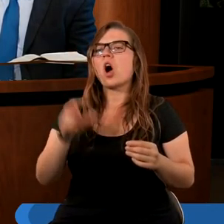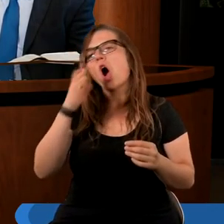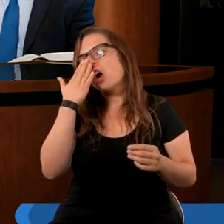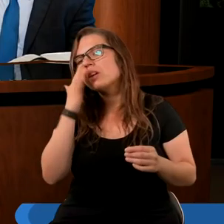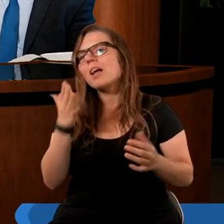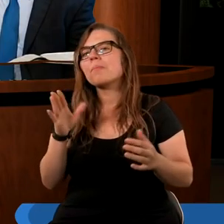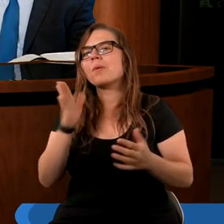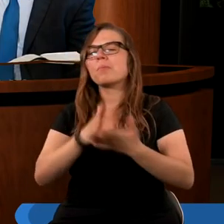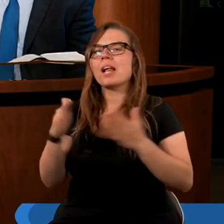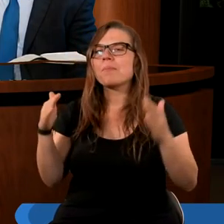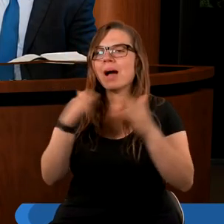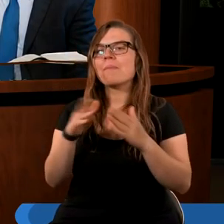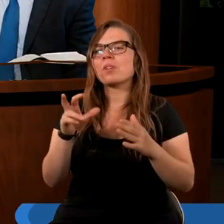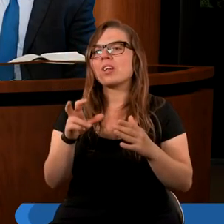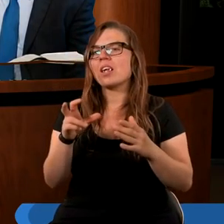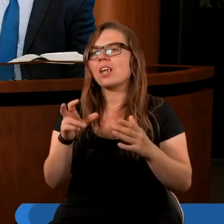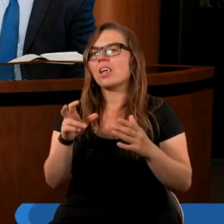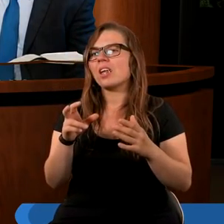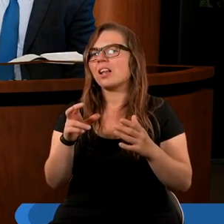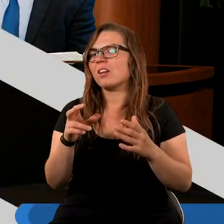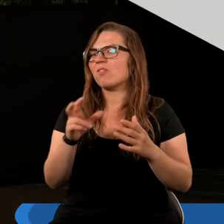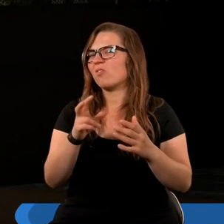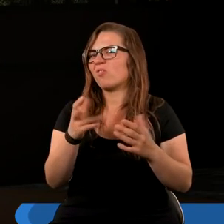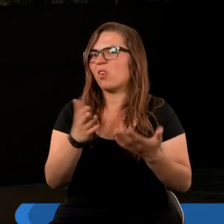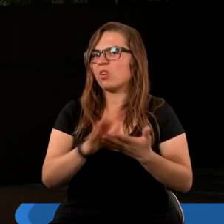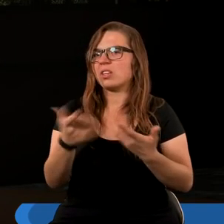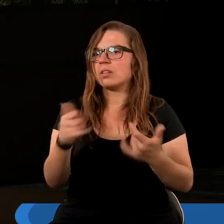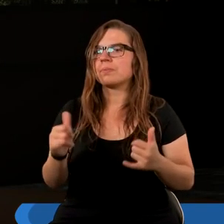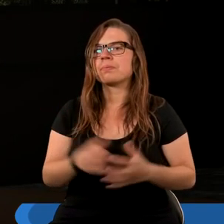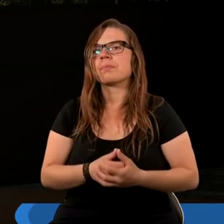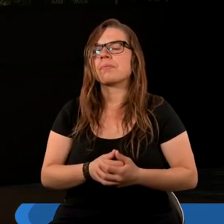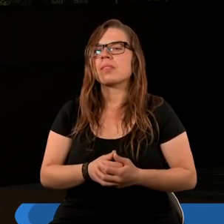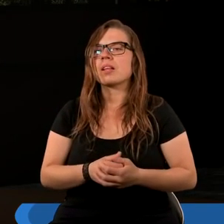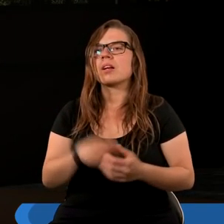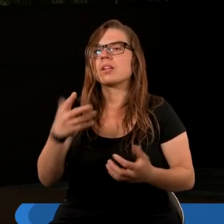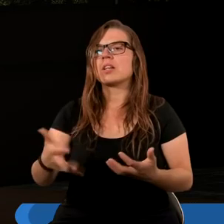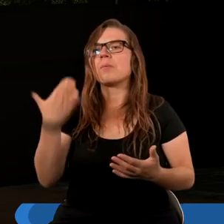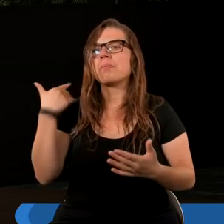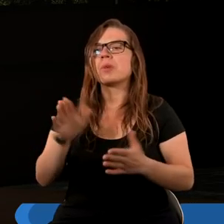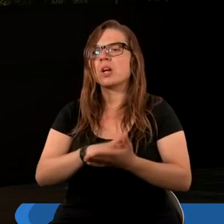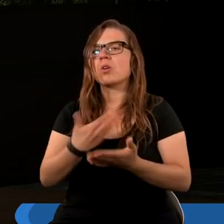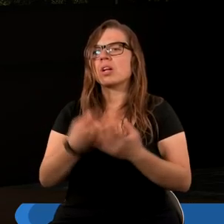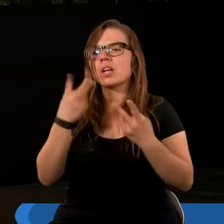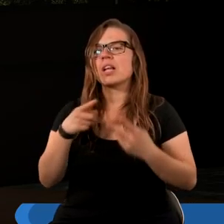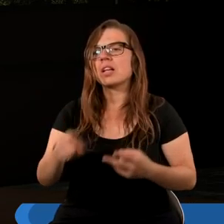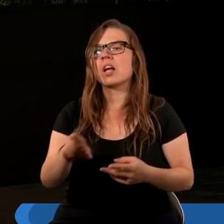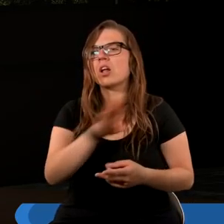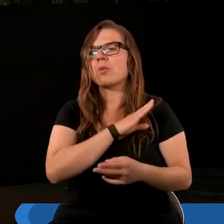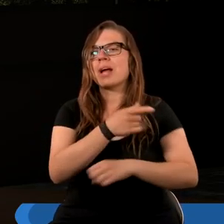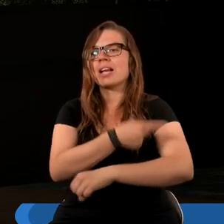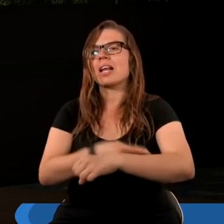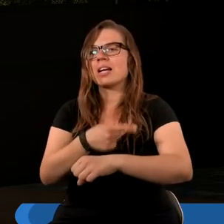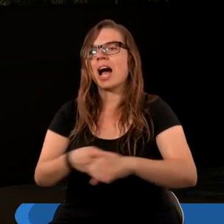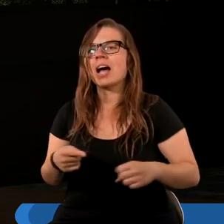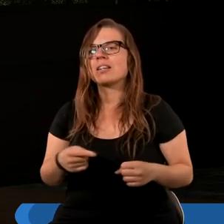chociażby właśnie przez papiestwo, czy też inne kościoły. Chciałabym jeszcze powrócić do twojego poprzedniego pytania o tej śmiertelnej